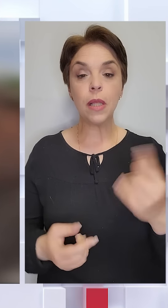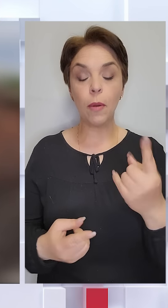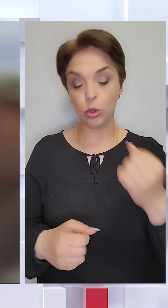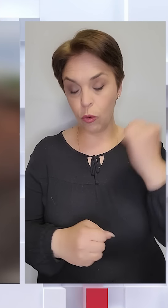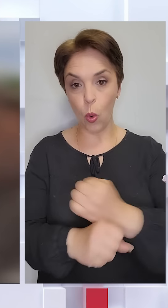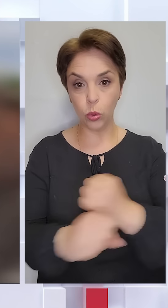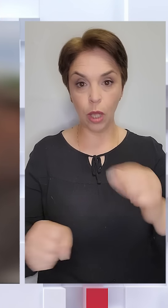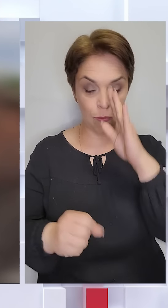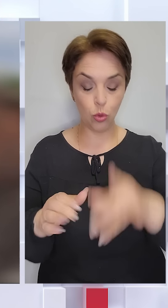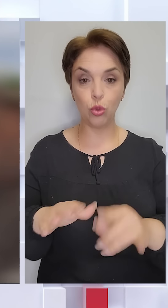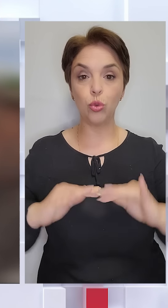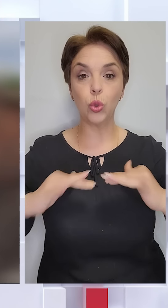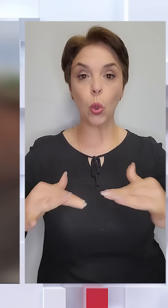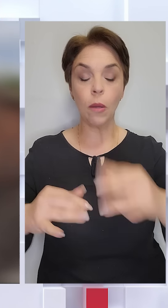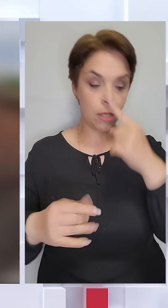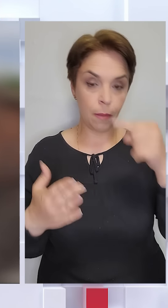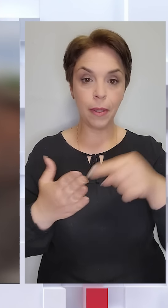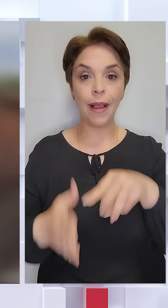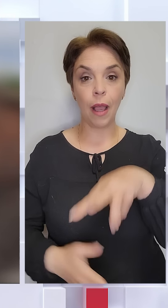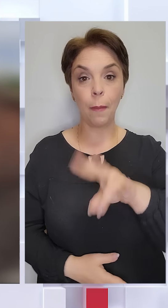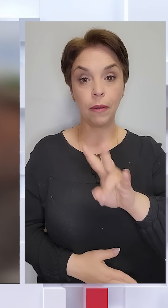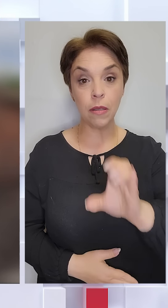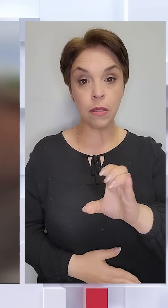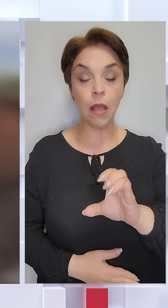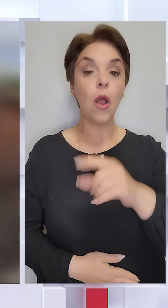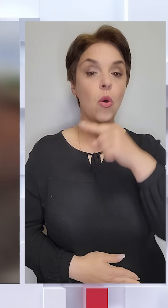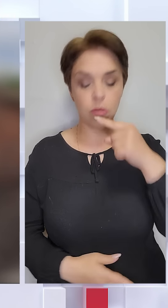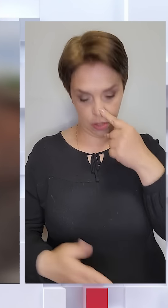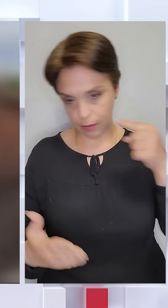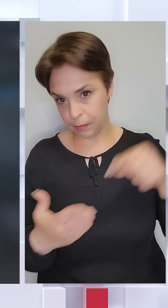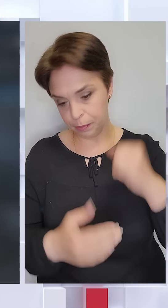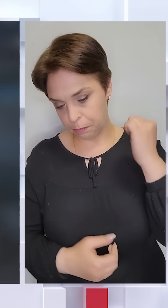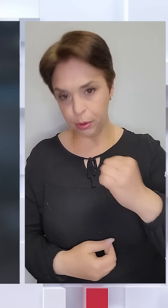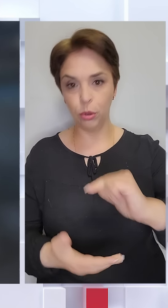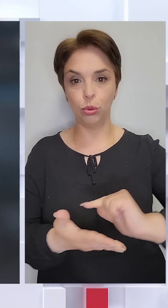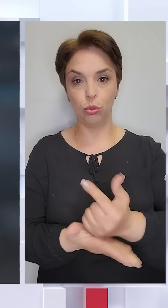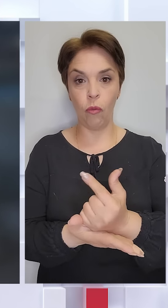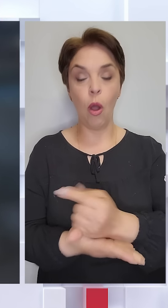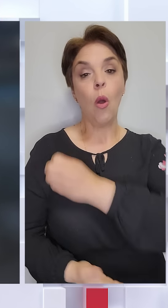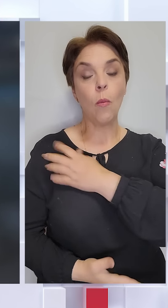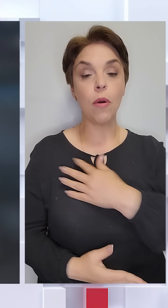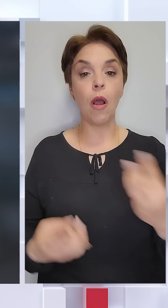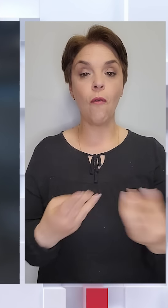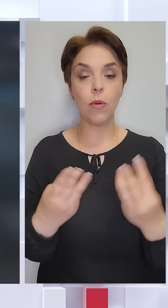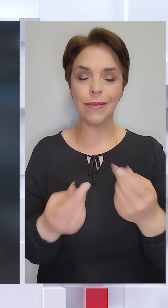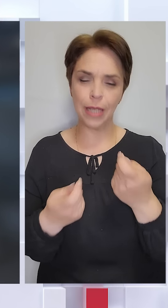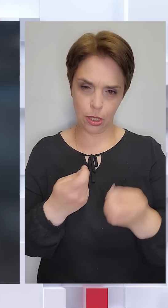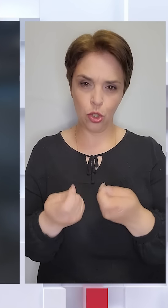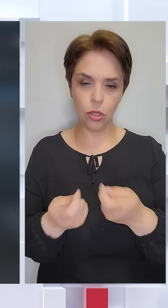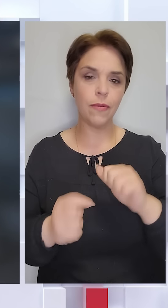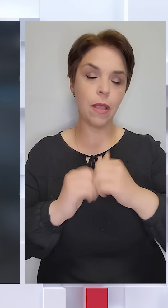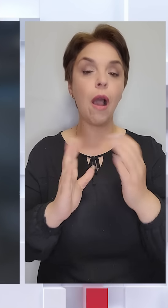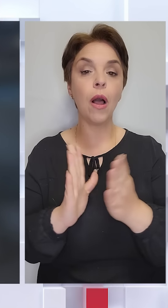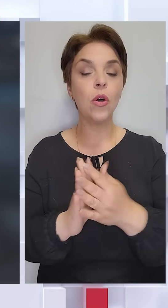удару з ворожого дрона на місце приїхали надзвичайники, росіяни вгатили знову. Порагнення у вогнеборця незначні. Загалом